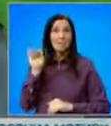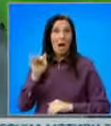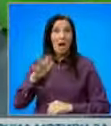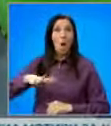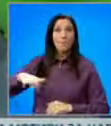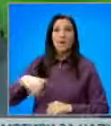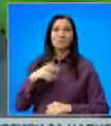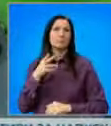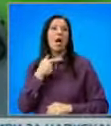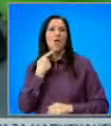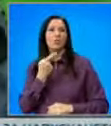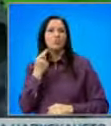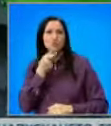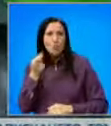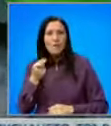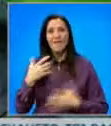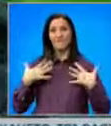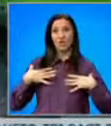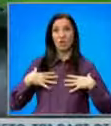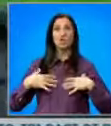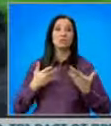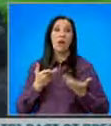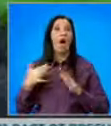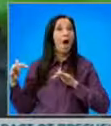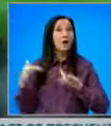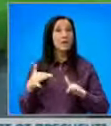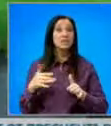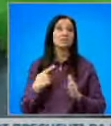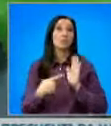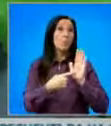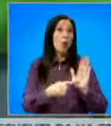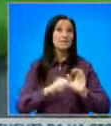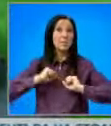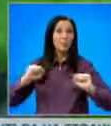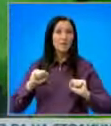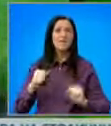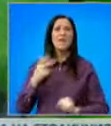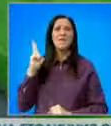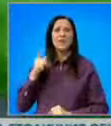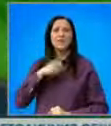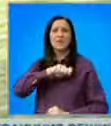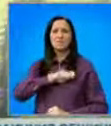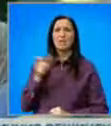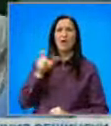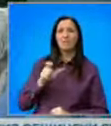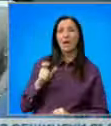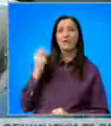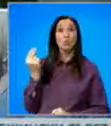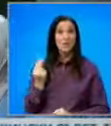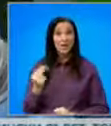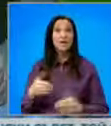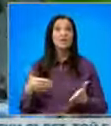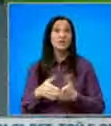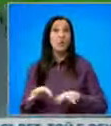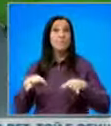на словесна и физическа агресия, докато отразяваха протести във Франция, Италия, Испания и Словакия срещу мерки наложени от правителствата във